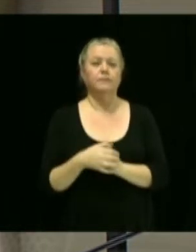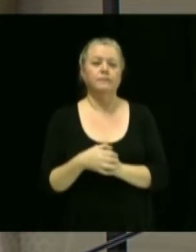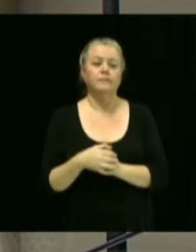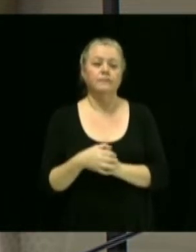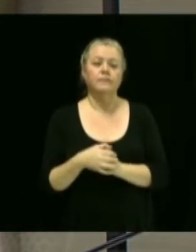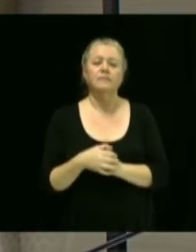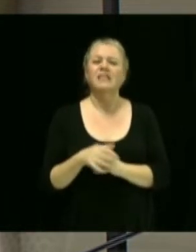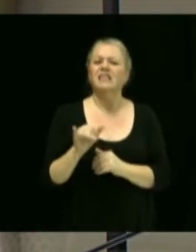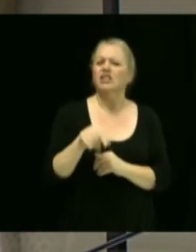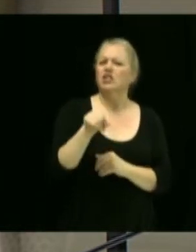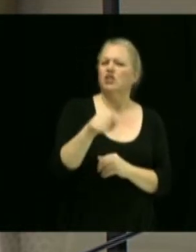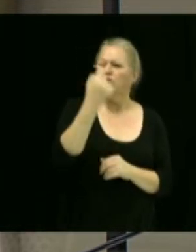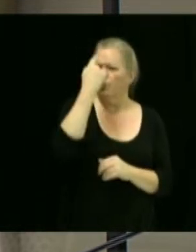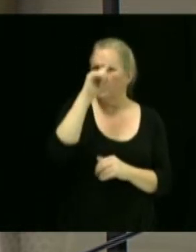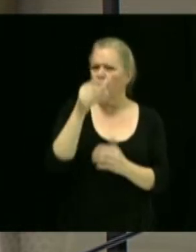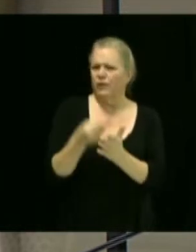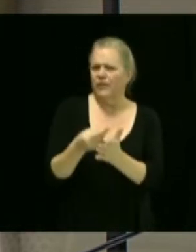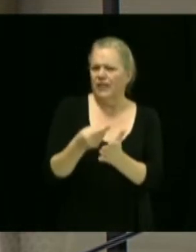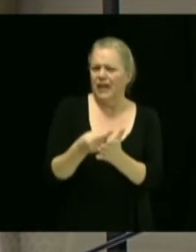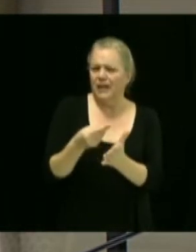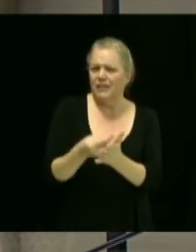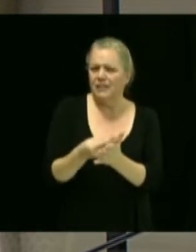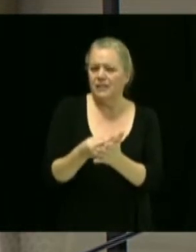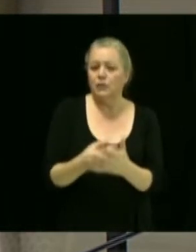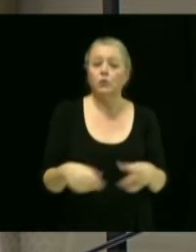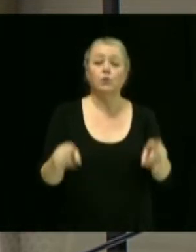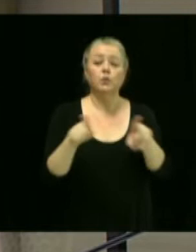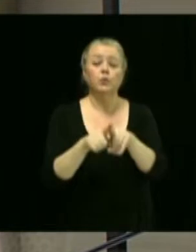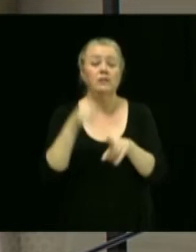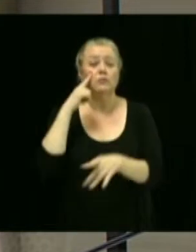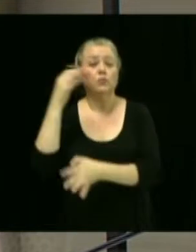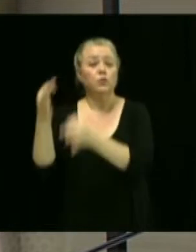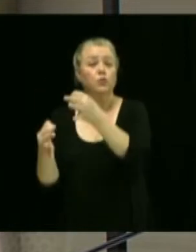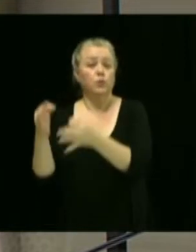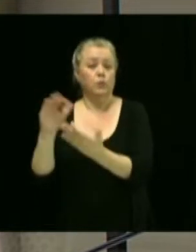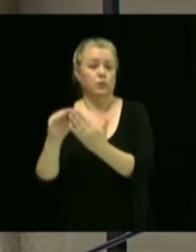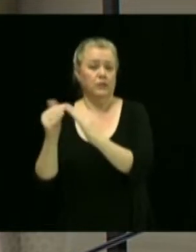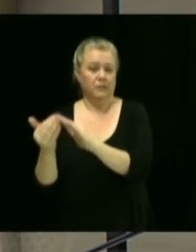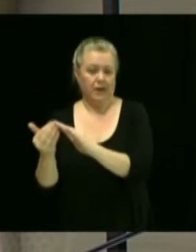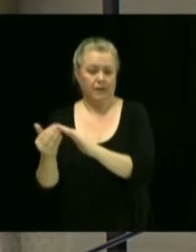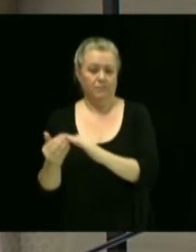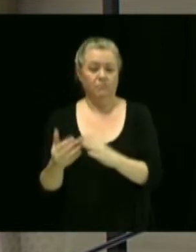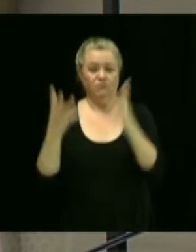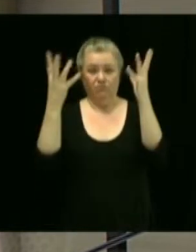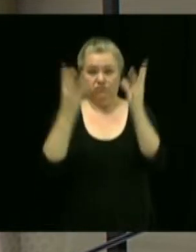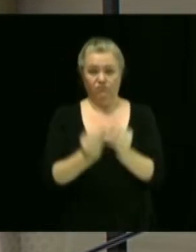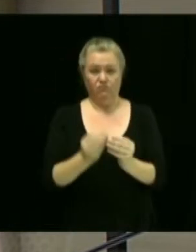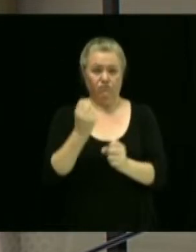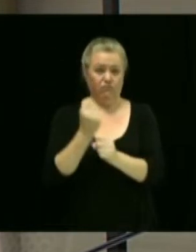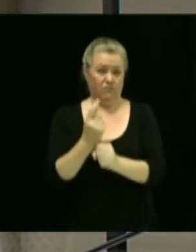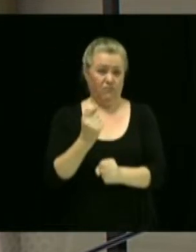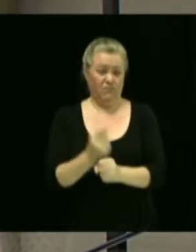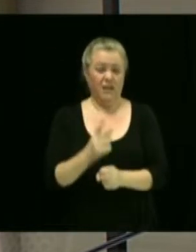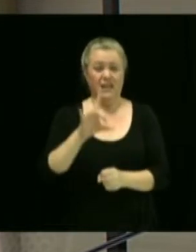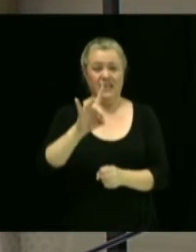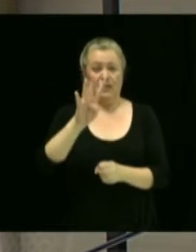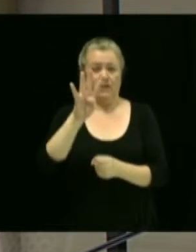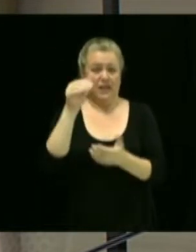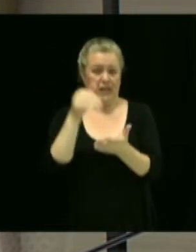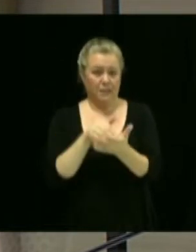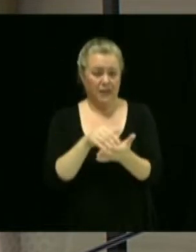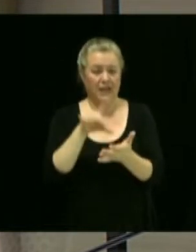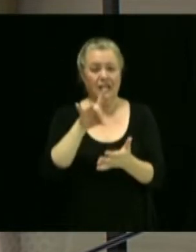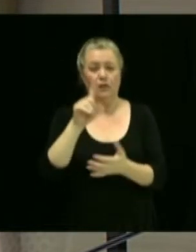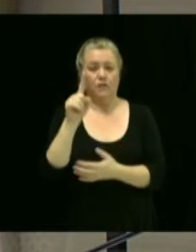'adhésion des finances ainsi que de la division de la Cour municipale pour un montant annuel de 84 081 $, taxes